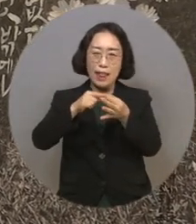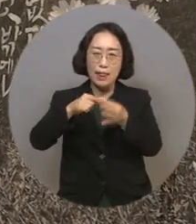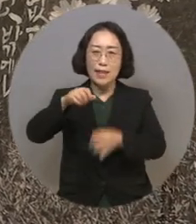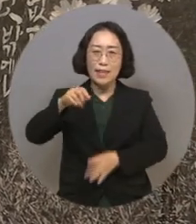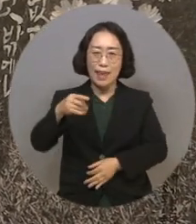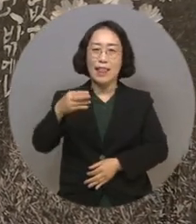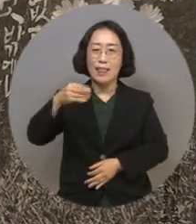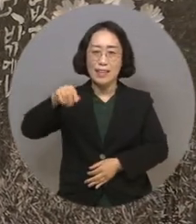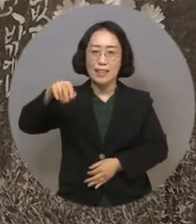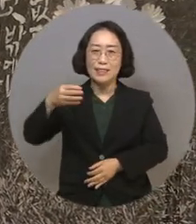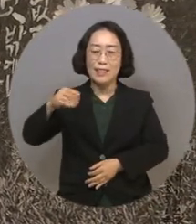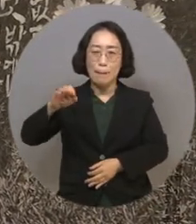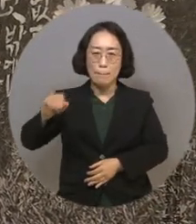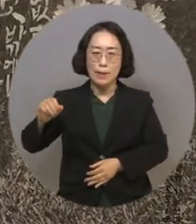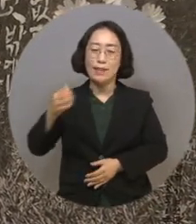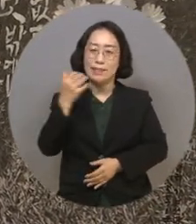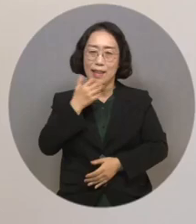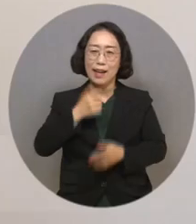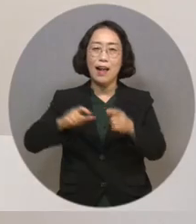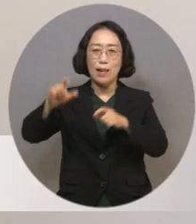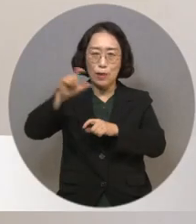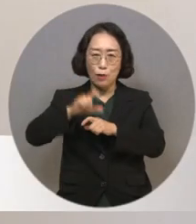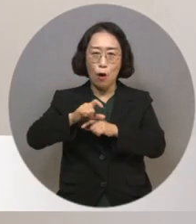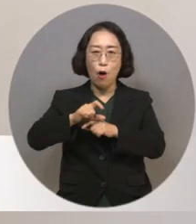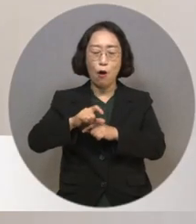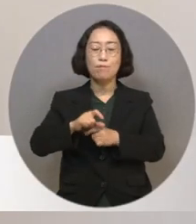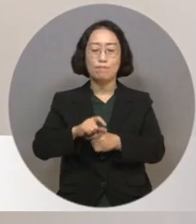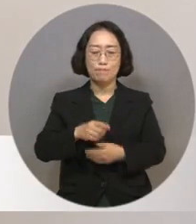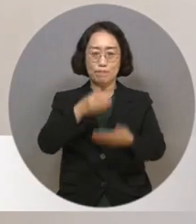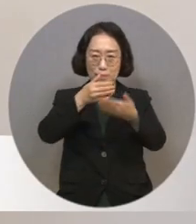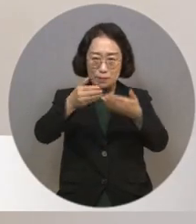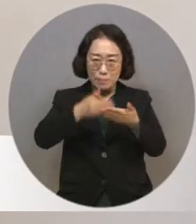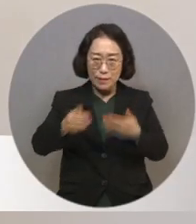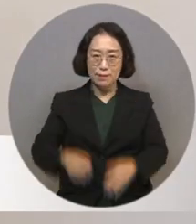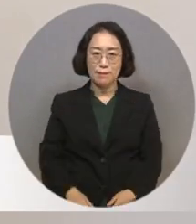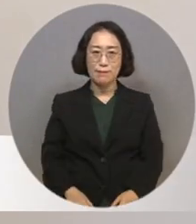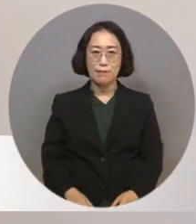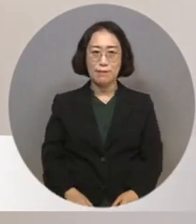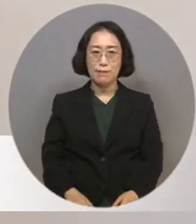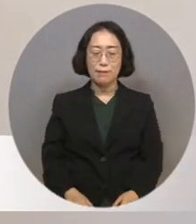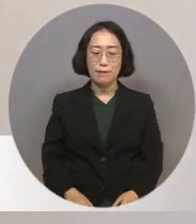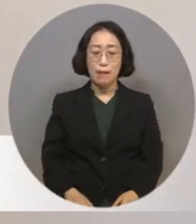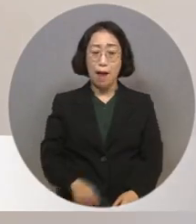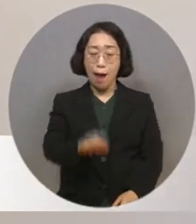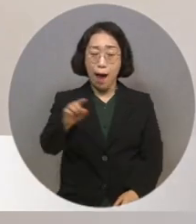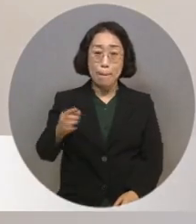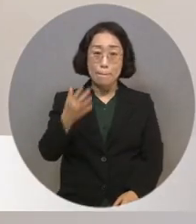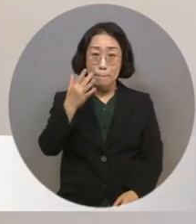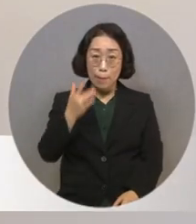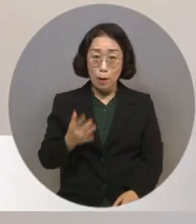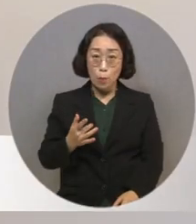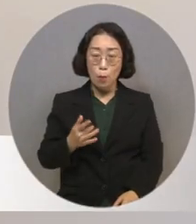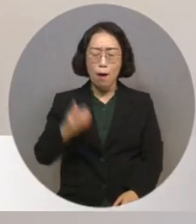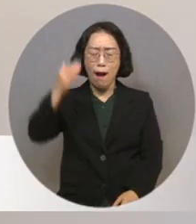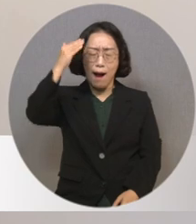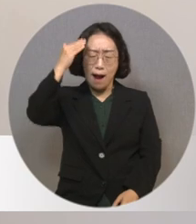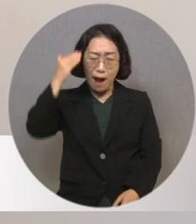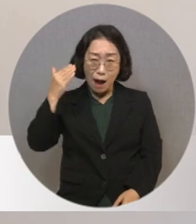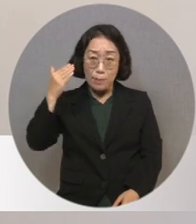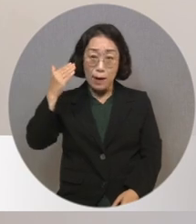색을 입혔습니다. 한 색깔이나 한 풍만 남기고 다 흑백 처리 작업을 거쳤어요.